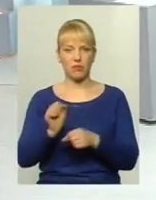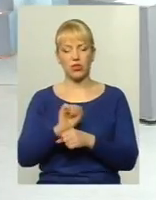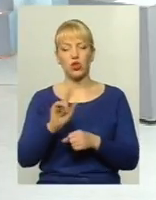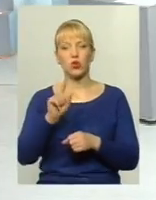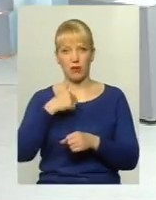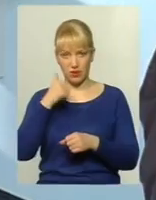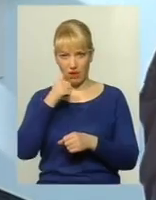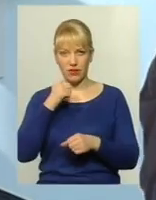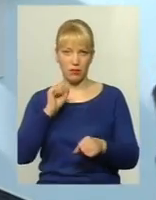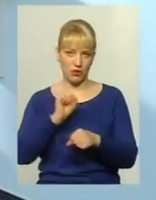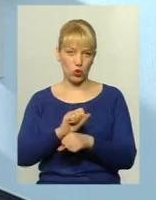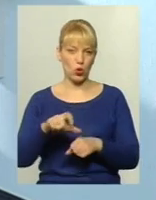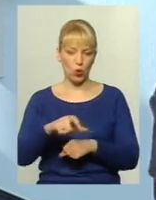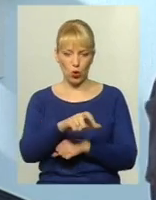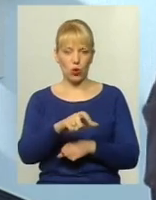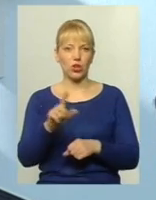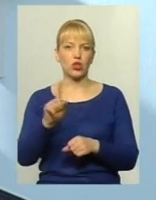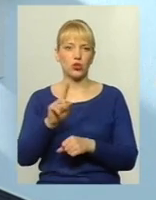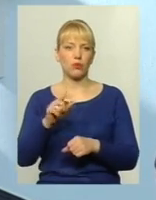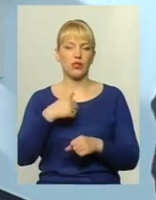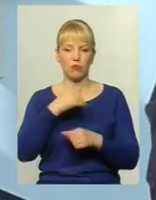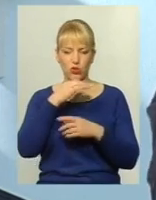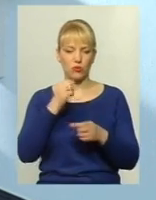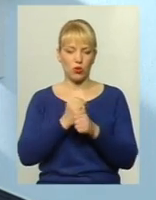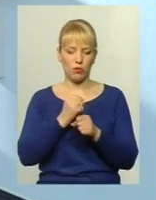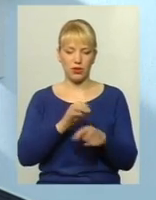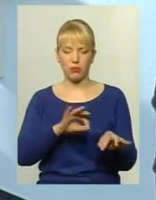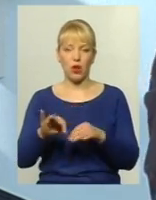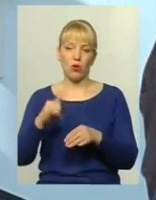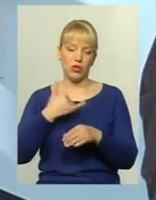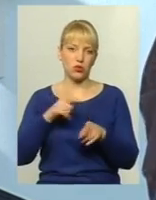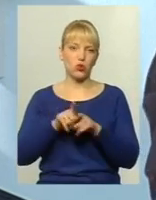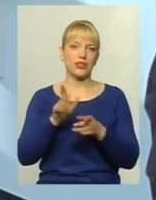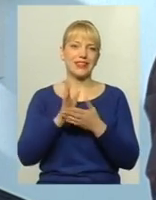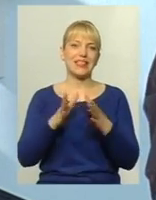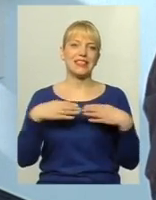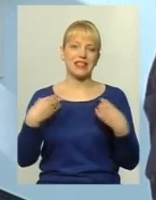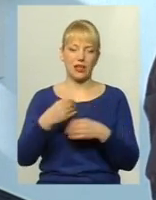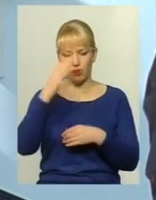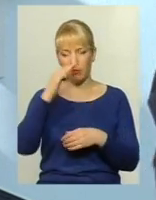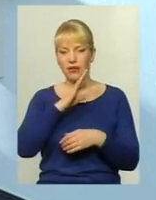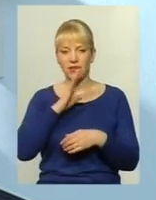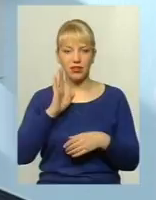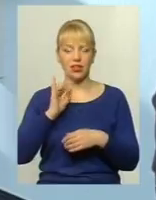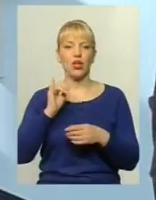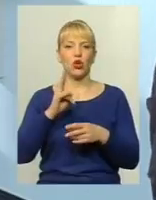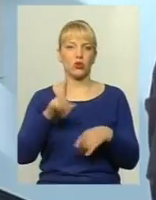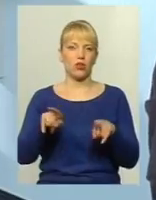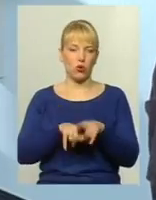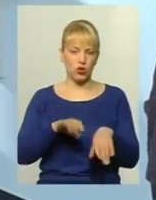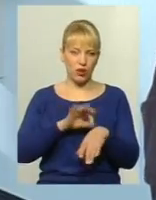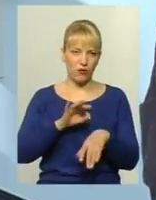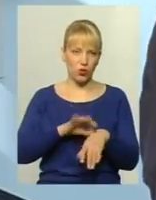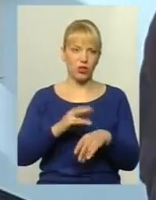ми не можемо з'яснювати перевезення. В насто ж є сім'ї, в насто ж є діти, в насто ж є батьки, які хворі, до речі, теж. І треба потрібно гроші на